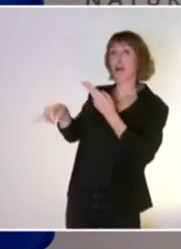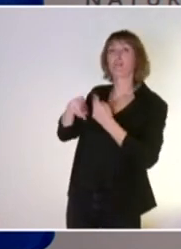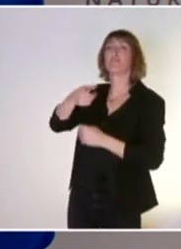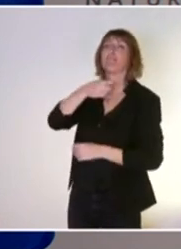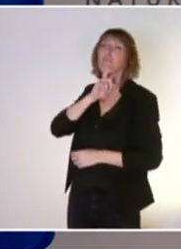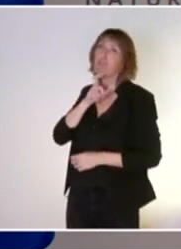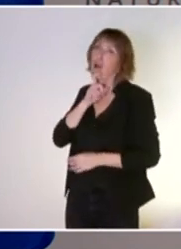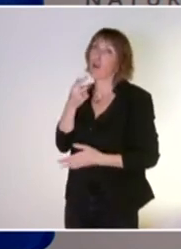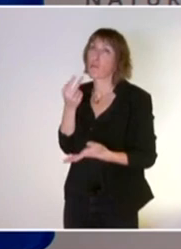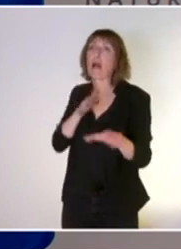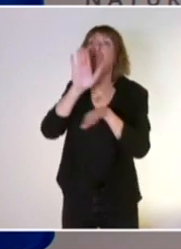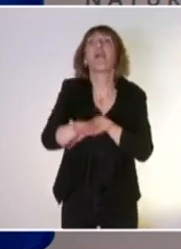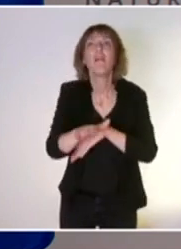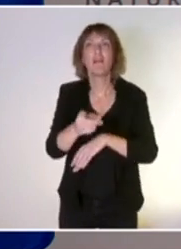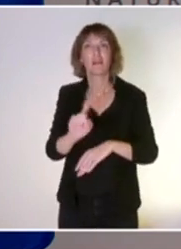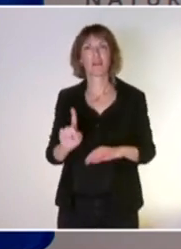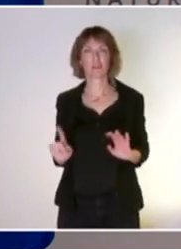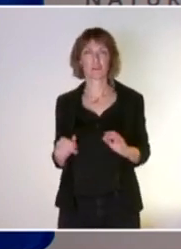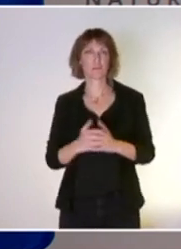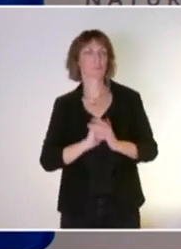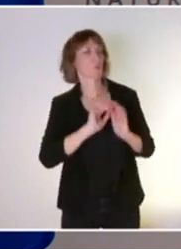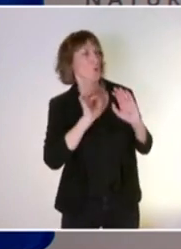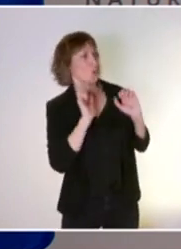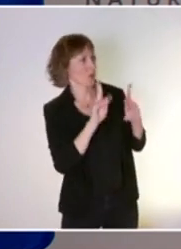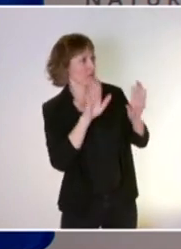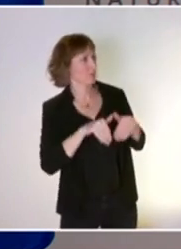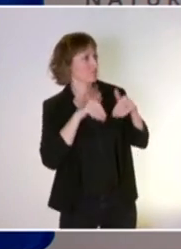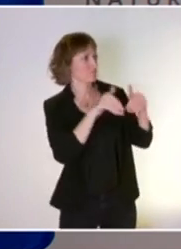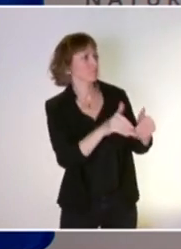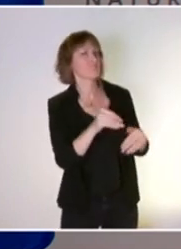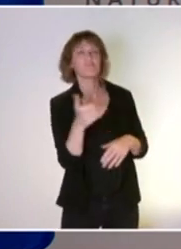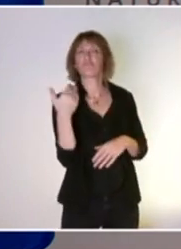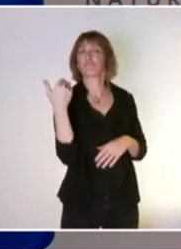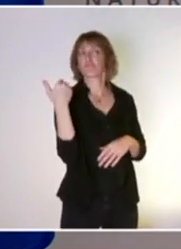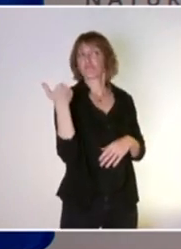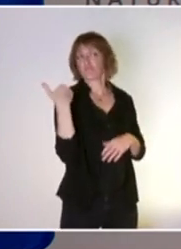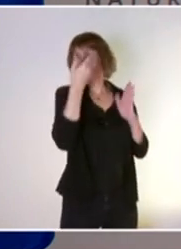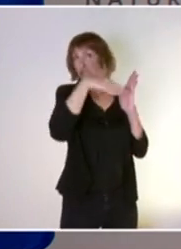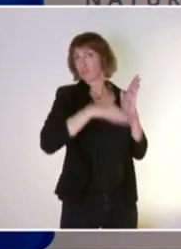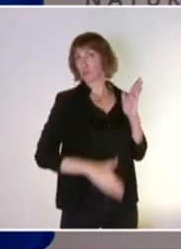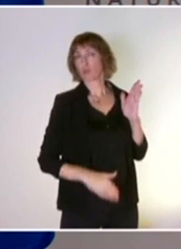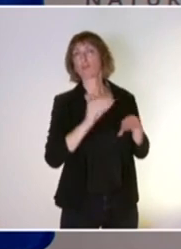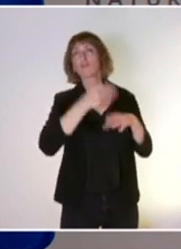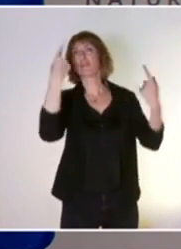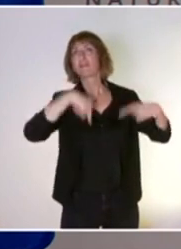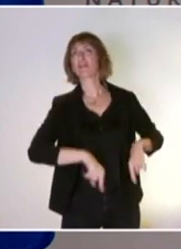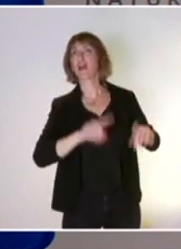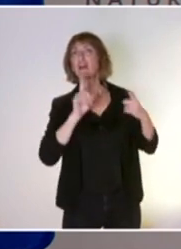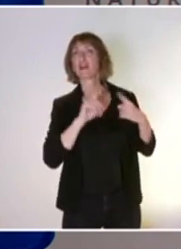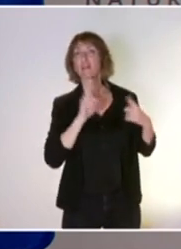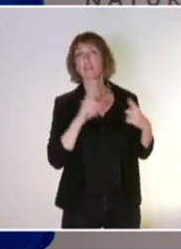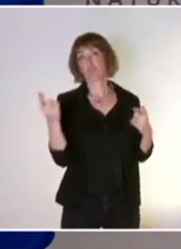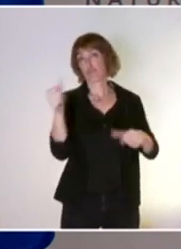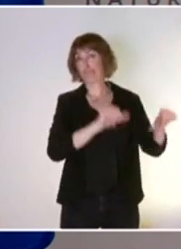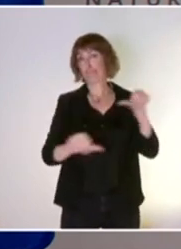précipiter ces annonces. Très bien. Je me permets juste de poursuivre. Il y a eu une décision à l'automne du Conseil d'État sur la question de l'usage des pesticides